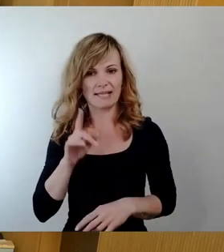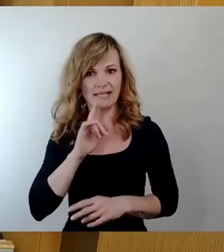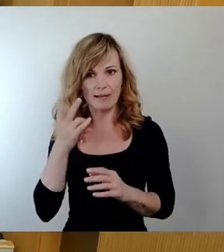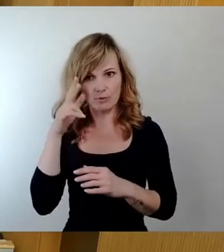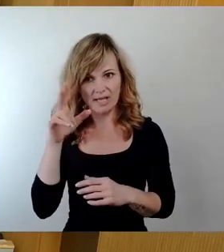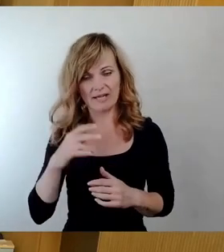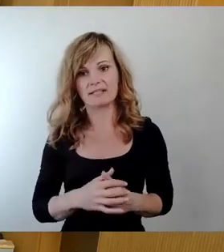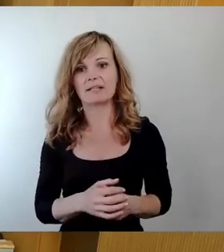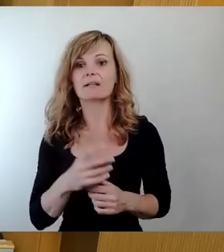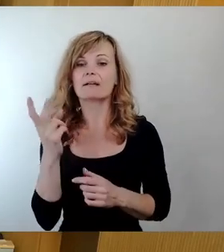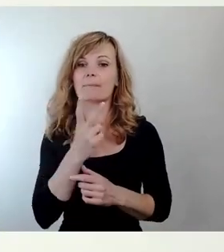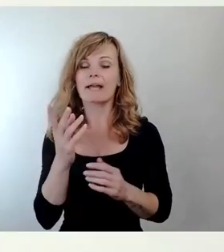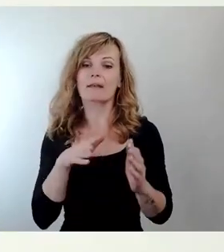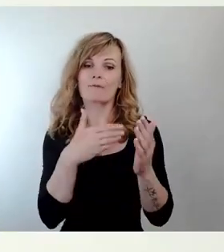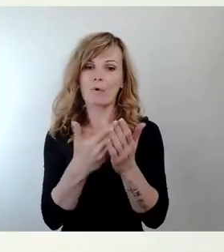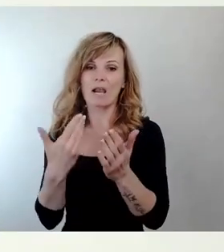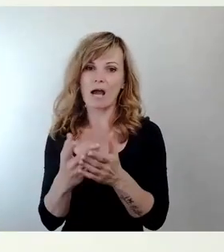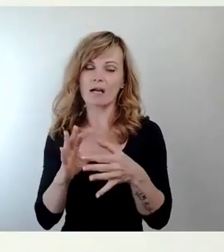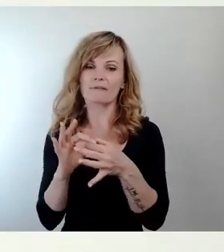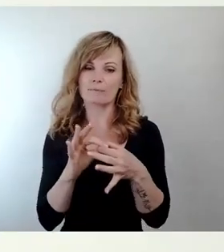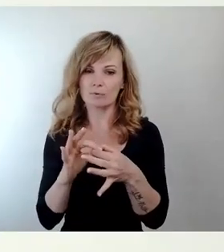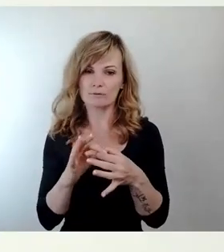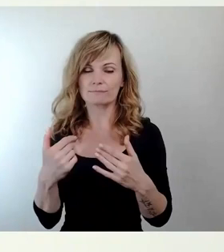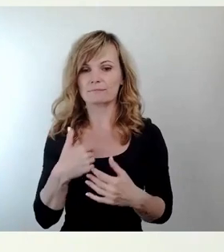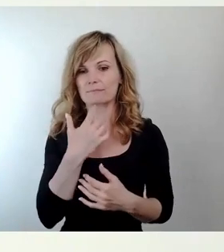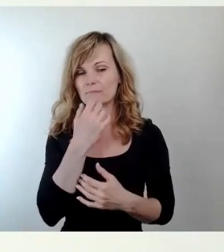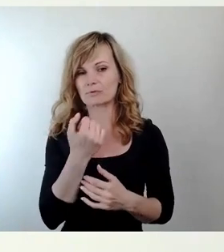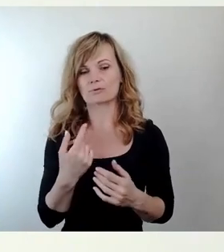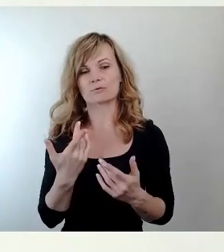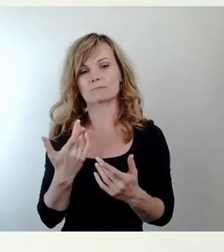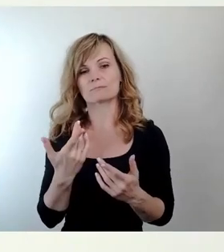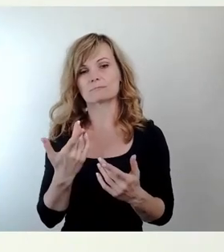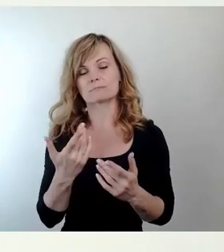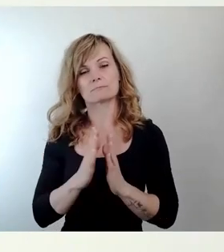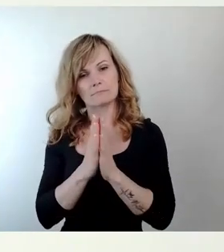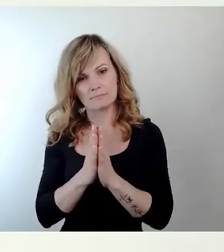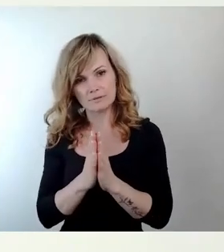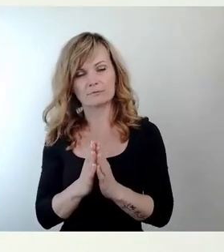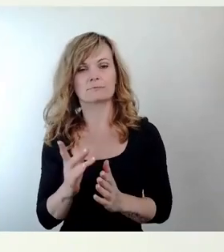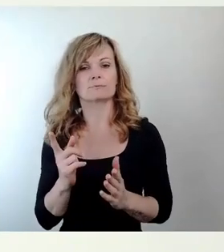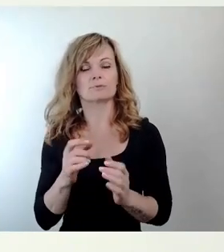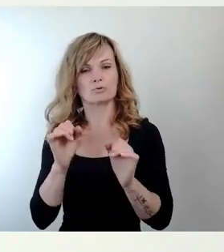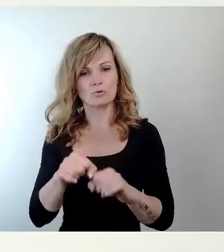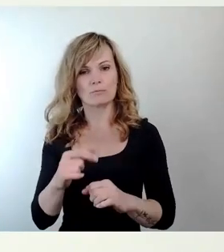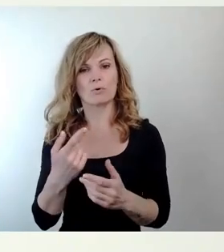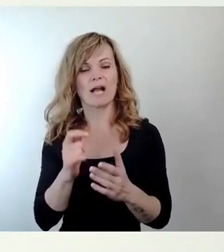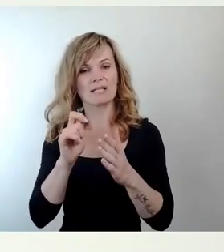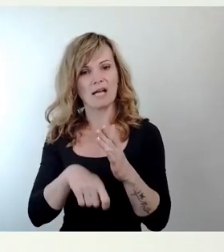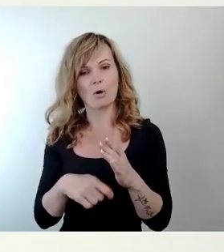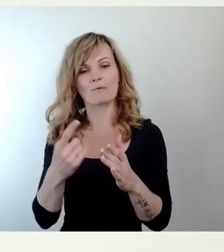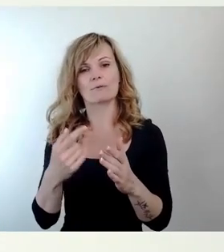Vorlagen bitten wir um Zustimmung für den Ankauf des denkmalgeschützten Gebäudes,